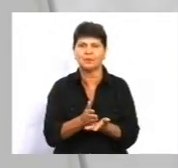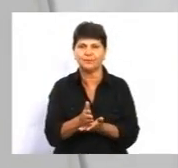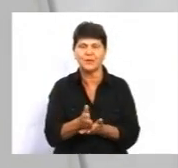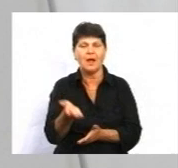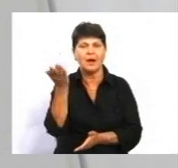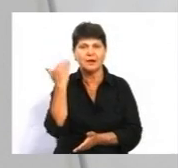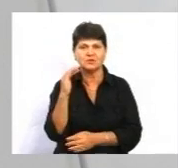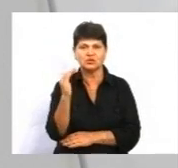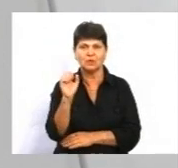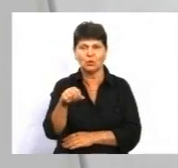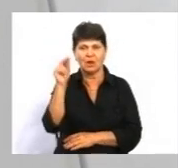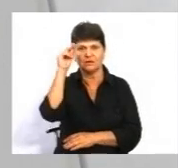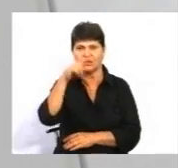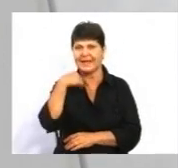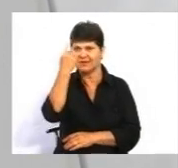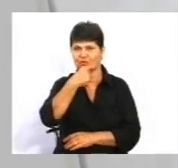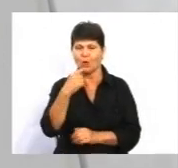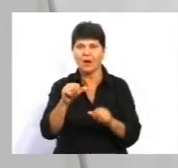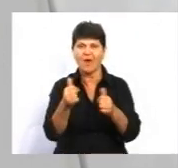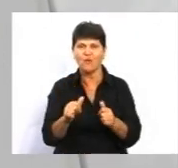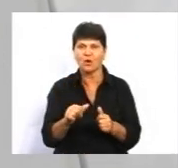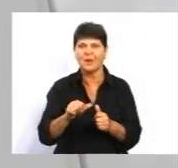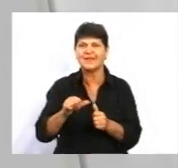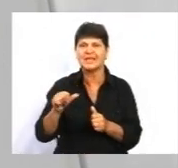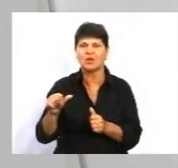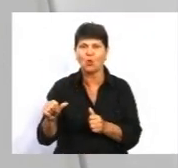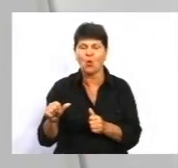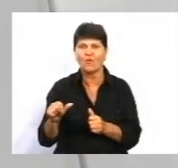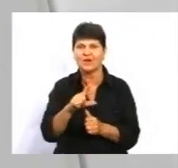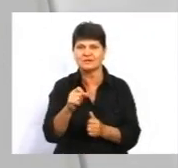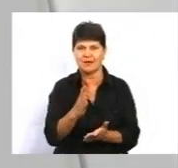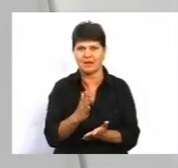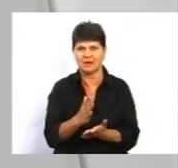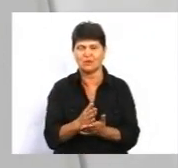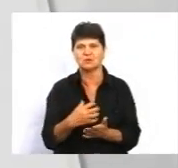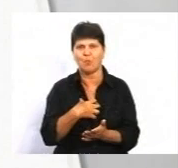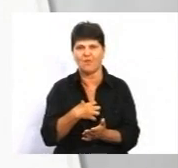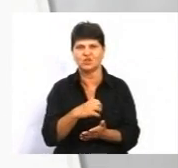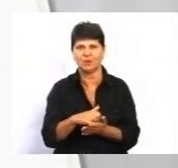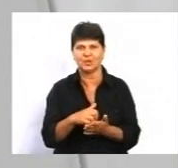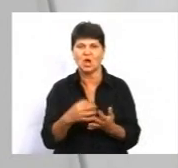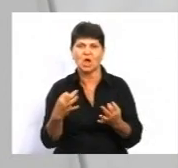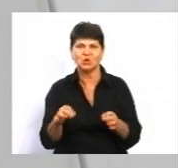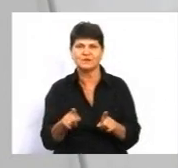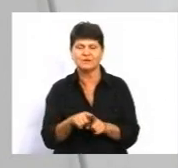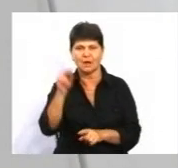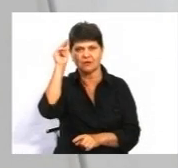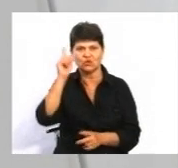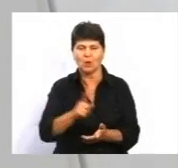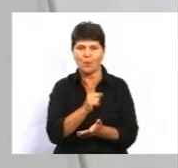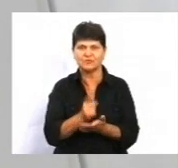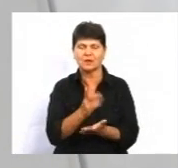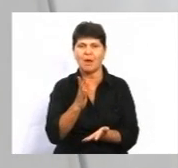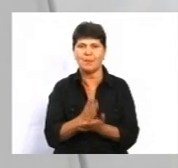навчатися на індивідуальній формі винятково за наявності поважних причин. Дозвіл на таке навчання обов'язково мали